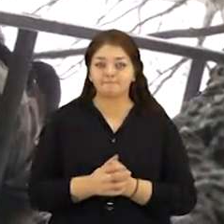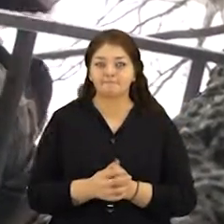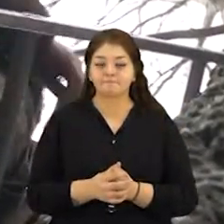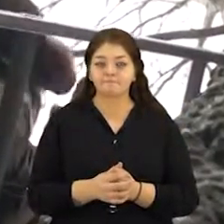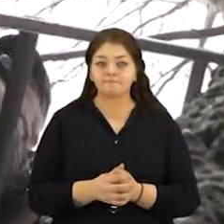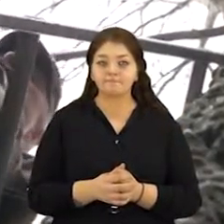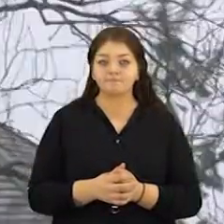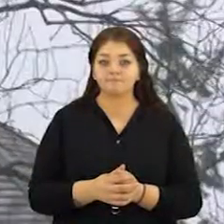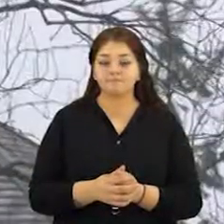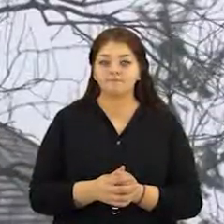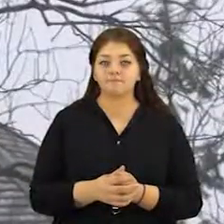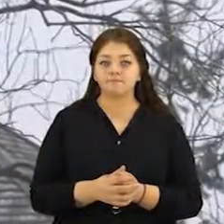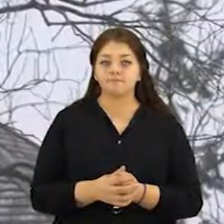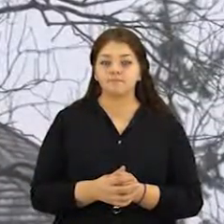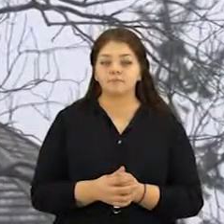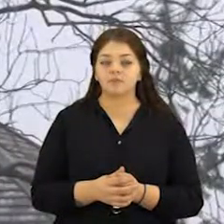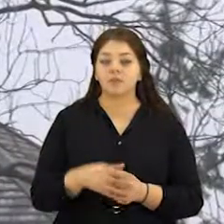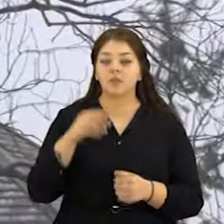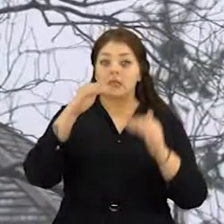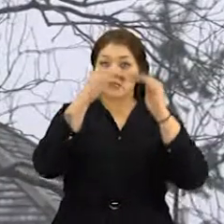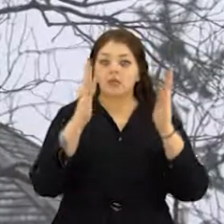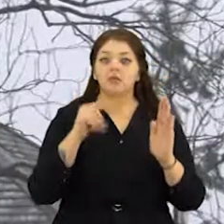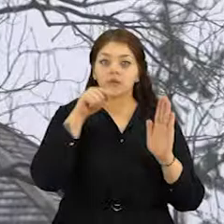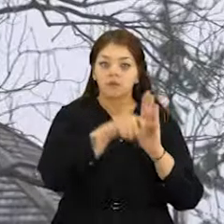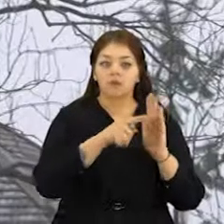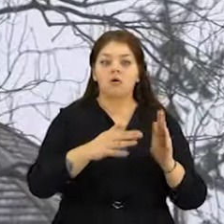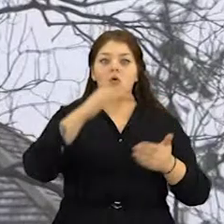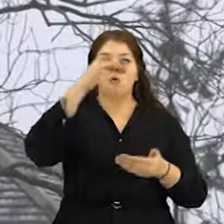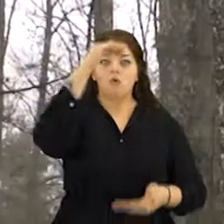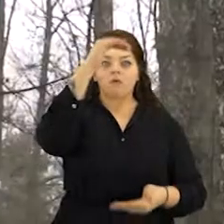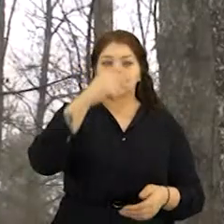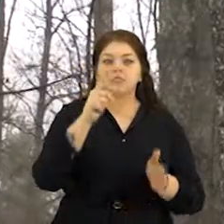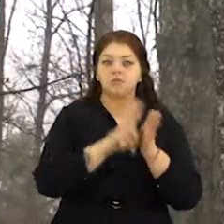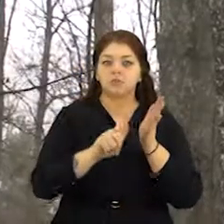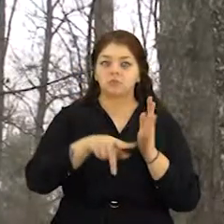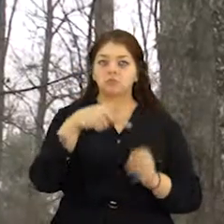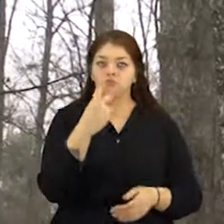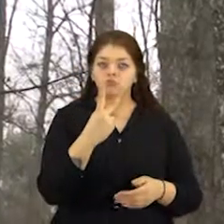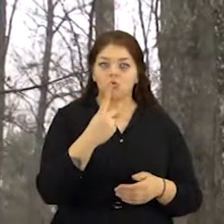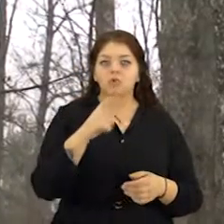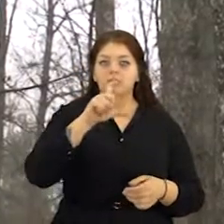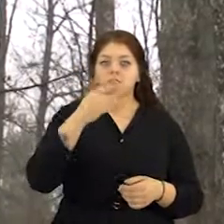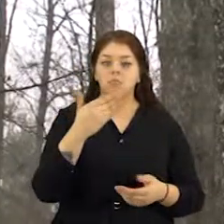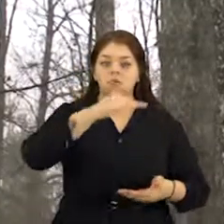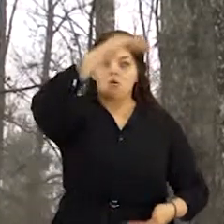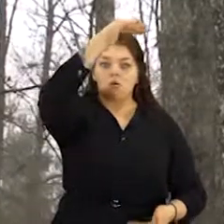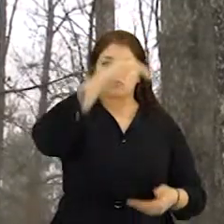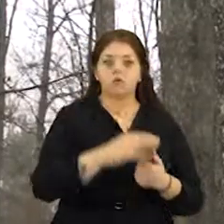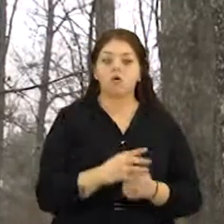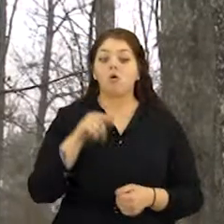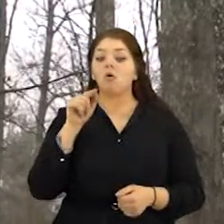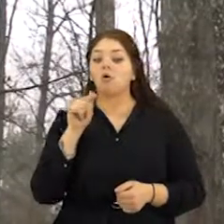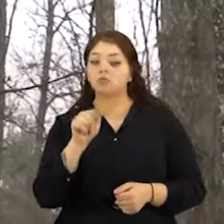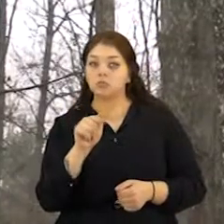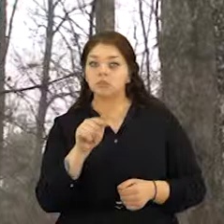kurie bus išperėti vienintelėje parko dreveje. Inkilas pelėdai didelis 72 cm aukščio, o šie patobų